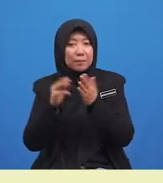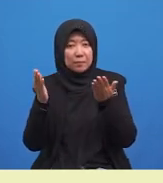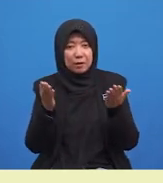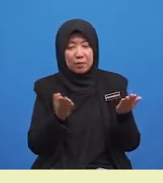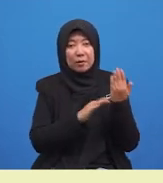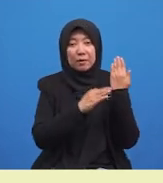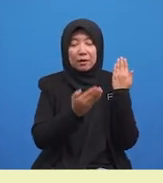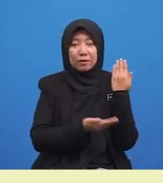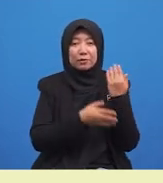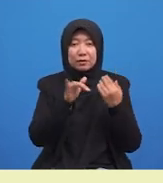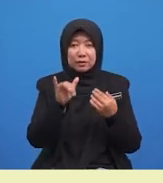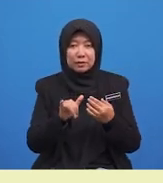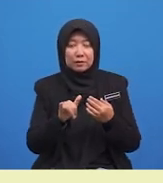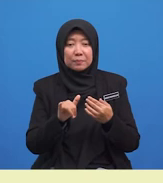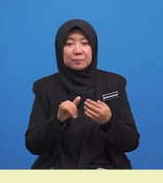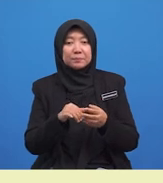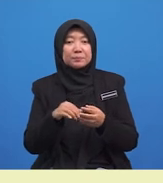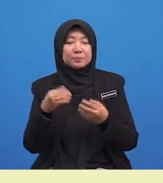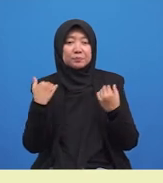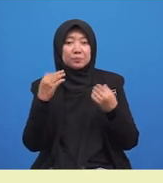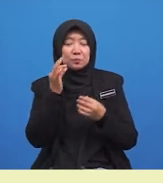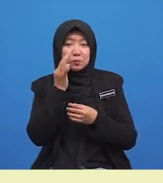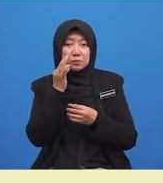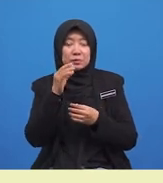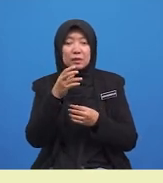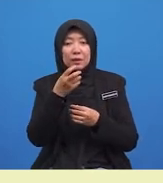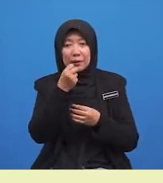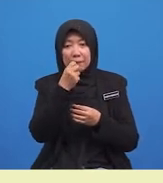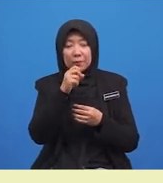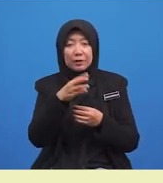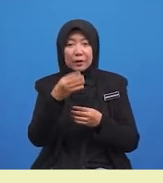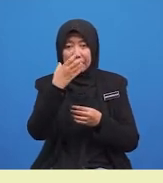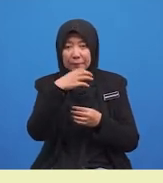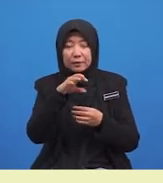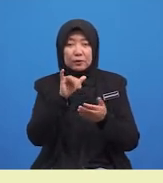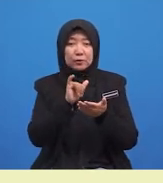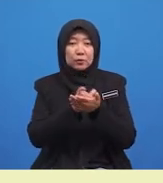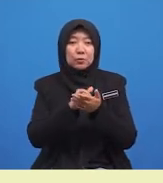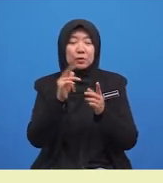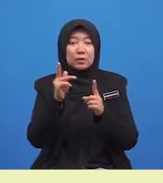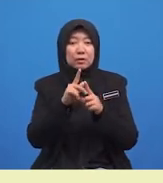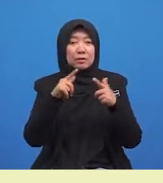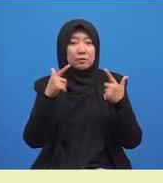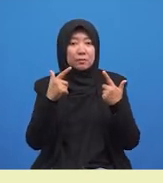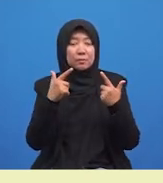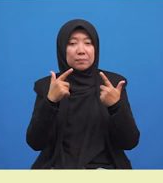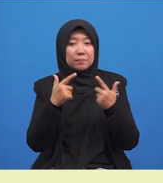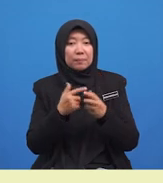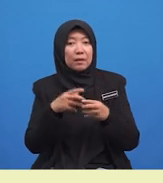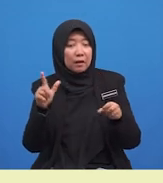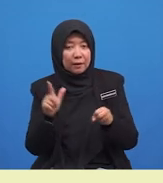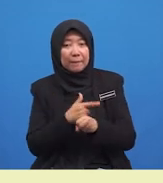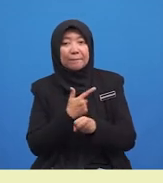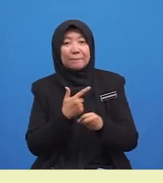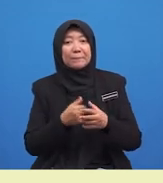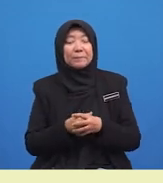berisi buah limau dan apel itu, Merupakan satu ayat majlis yang telah lengkap.